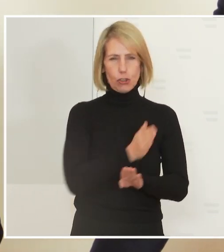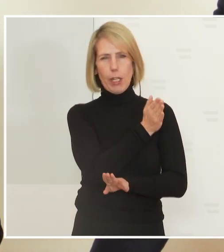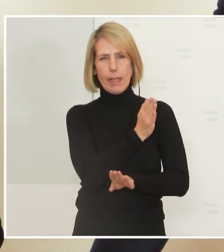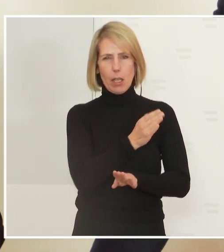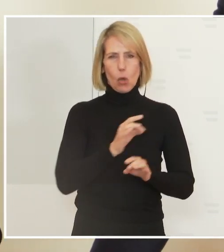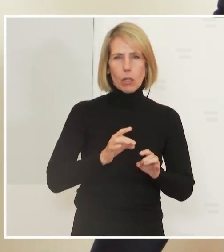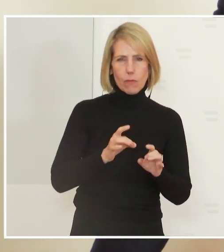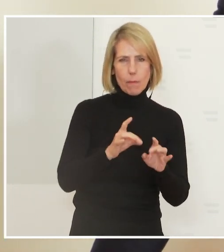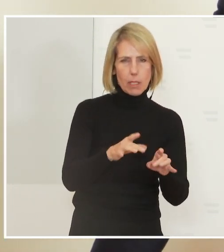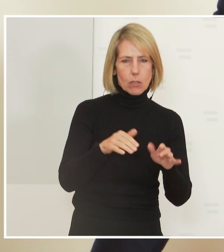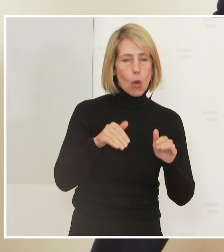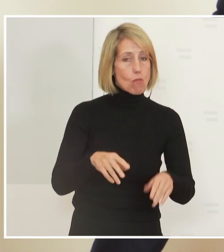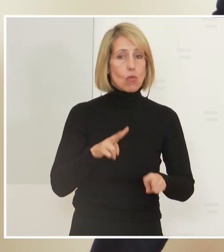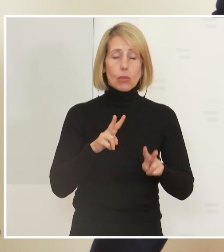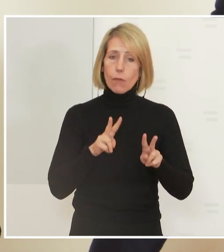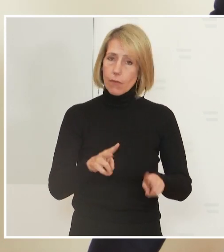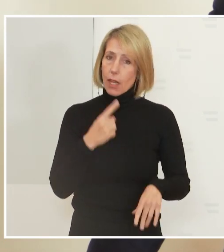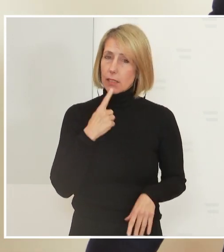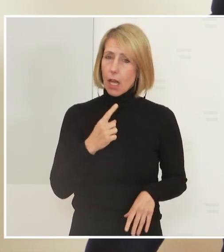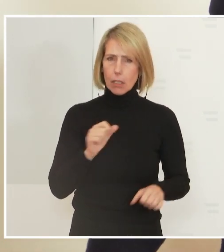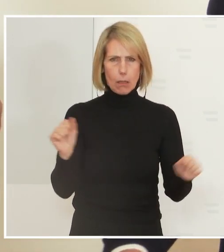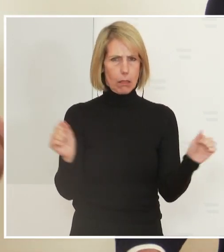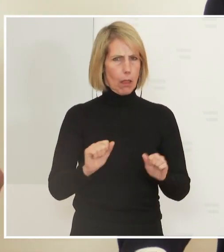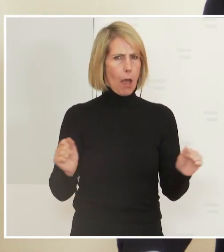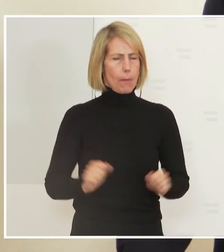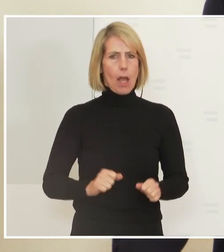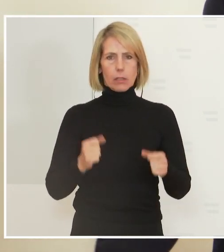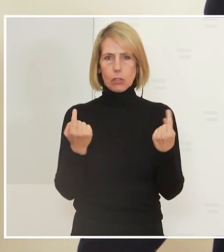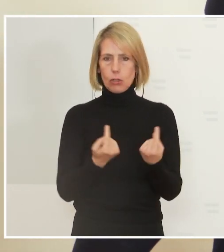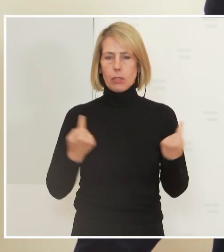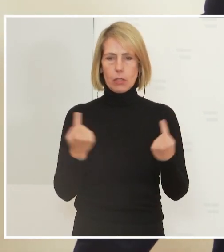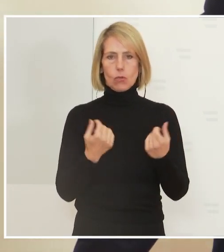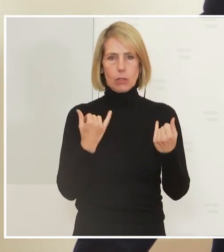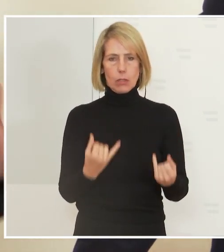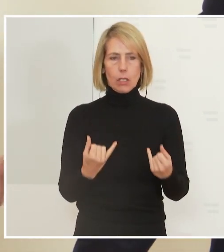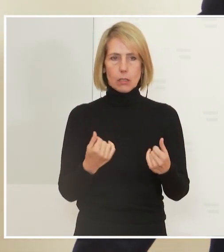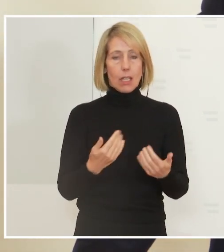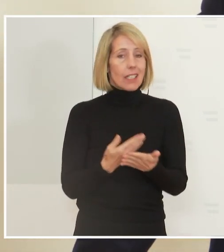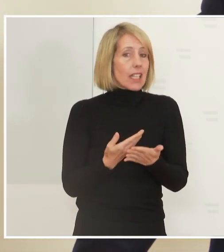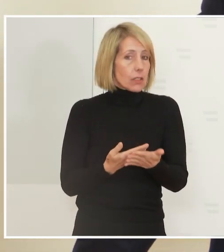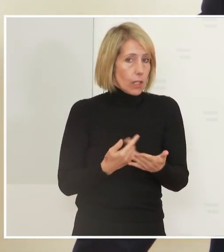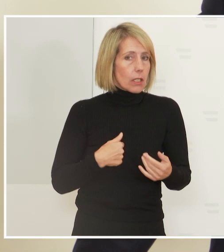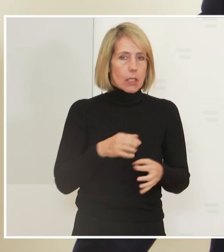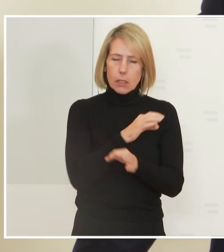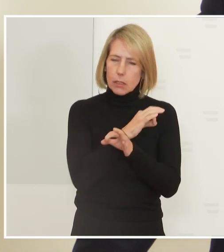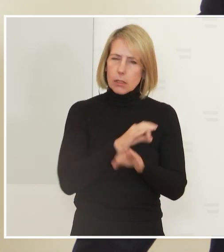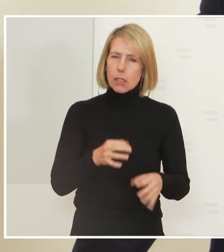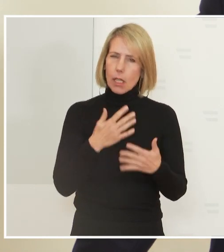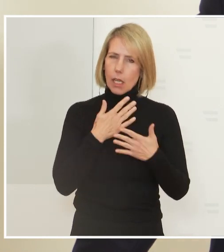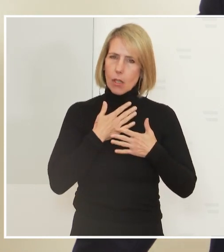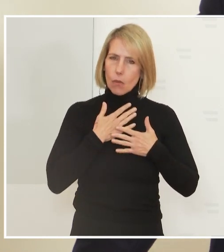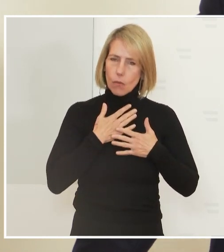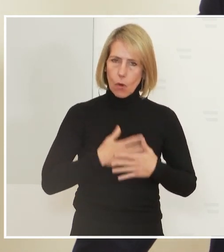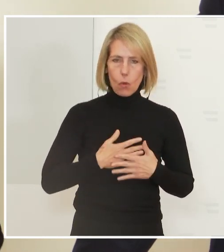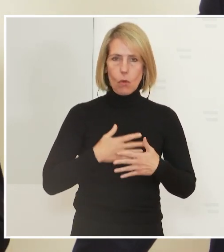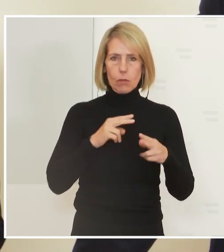sehr dramatischen Situation reden. Und umso mehr bin ich dankbar, dass die Zusammenarbeit zwischen der Bundesregierung